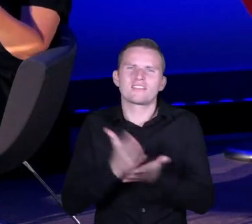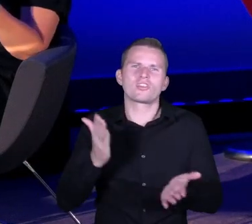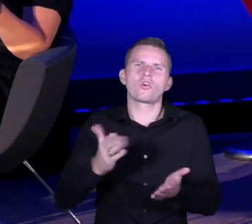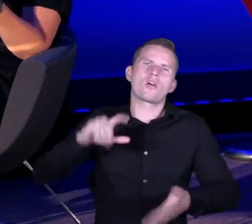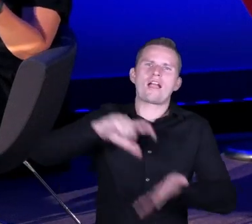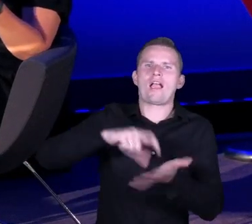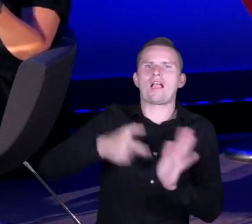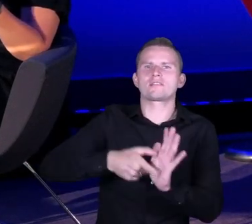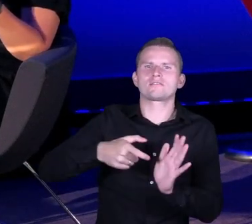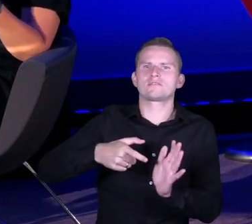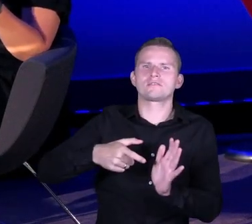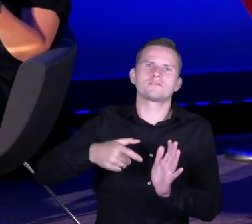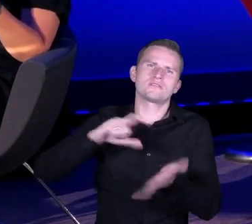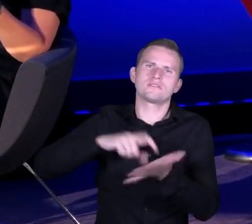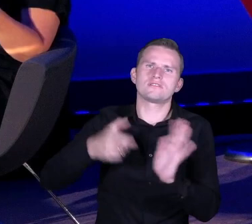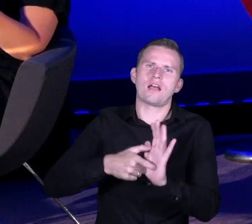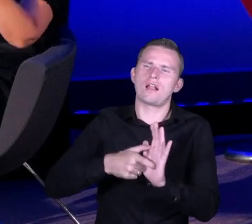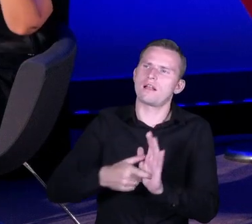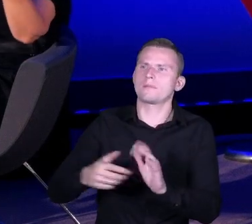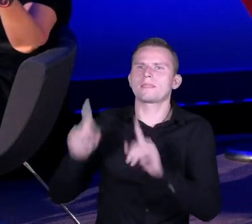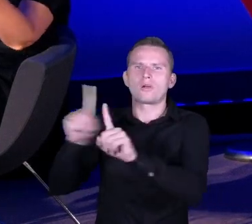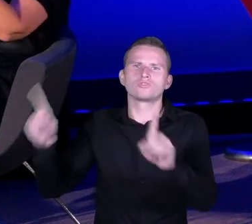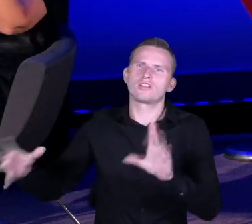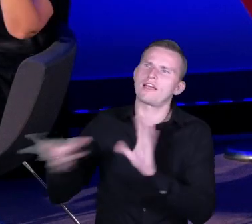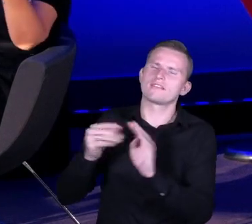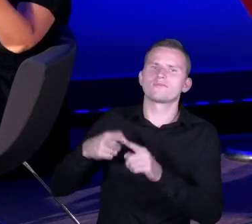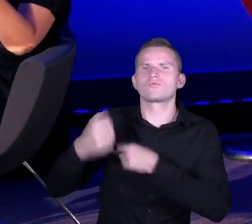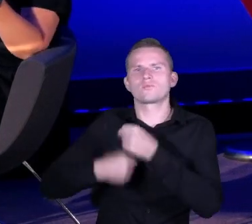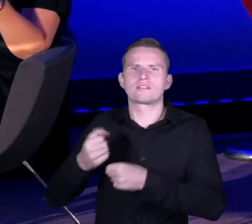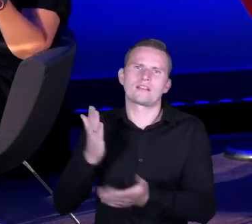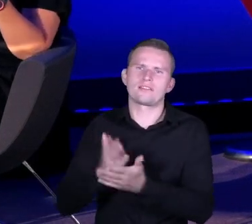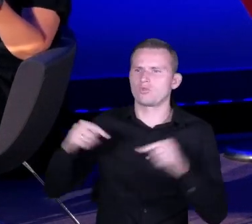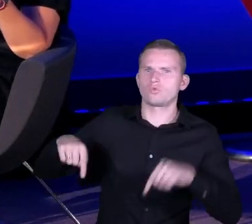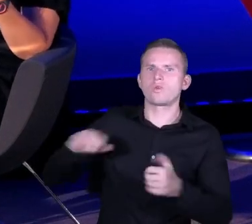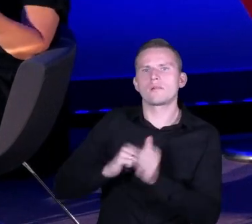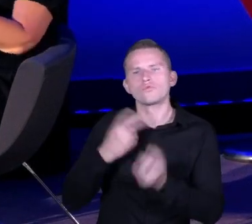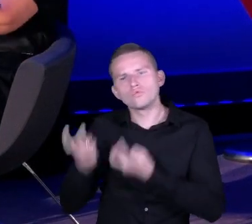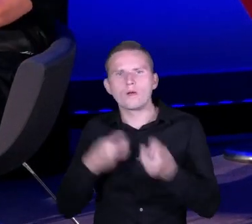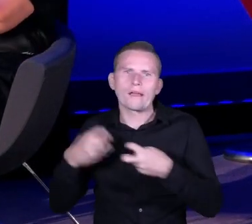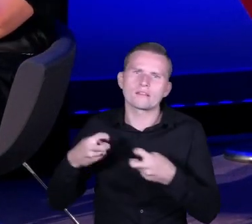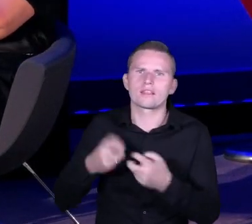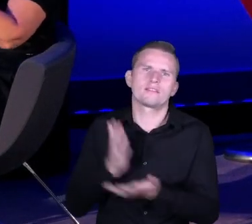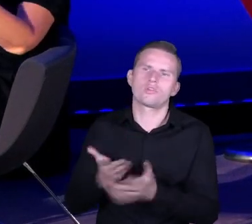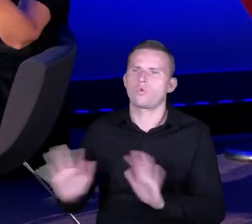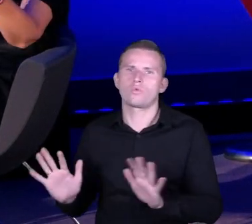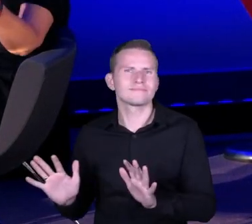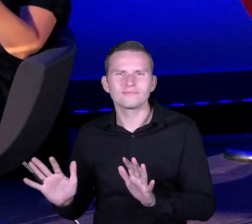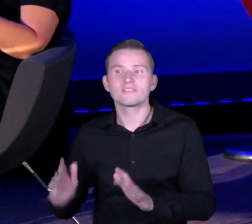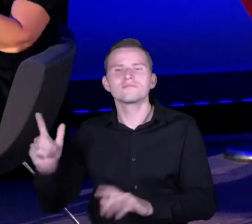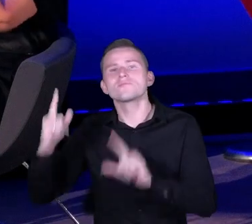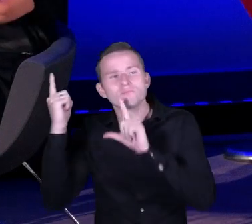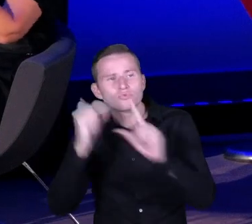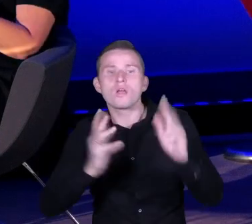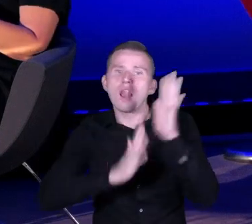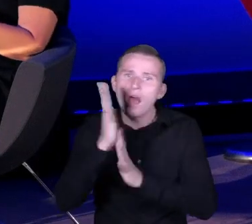wykładu, czy pracują z nauczycielem, nauczycielką, czy nie wiem, szukają czegoś w internecie, ale właśnie, żeby poszli na łąkę, do